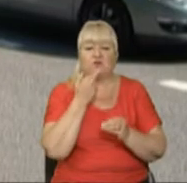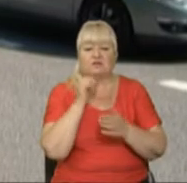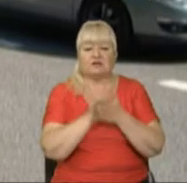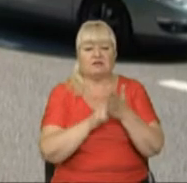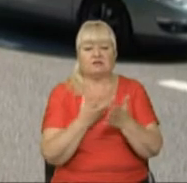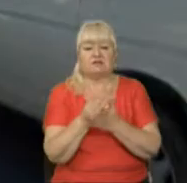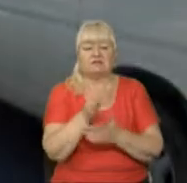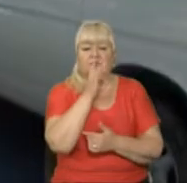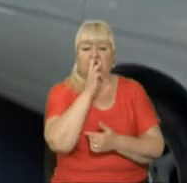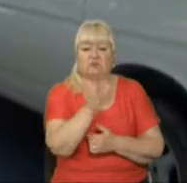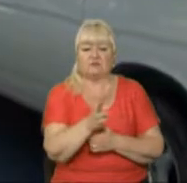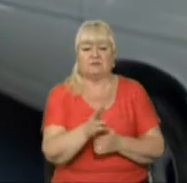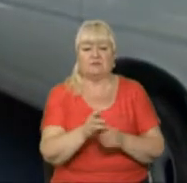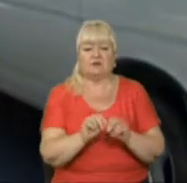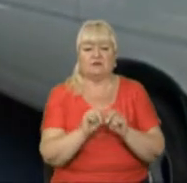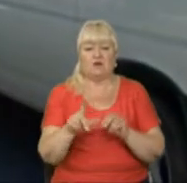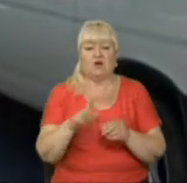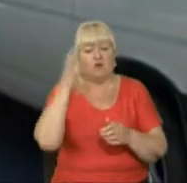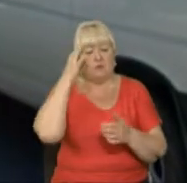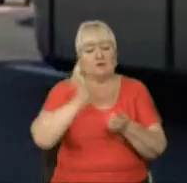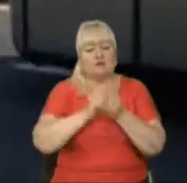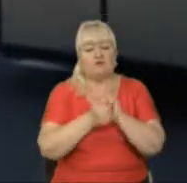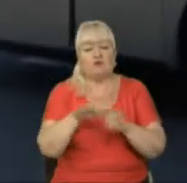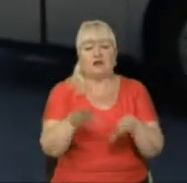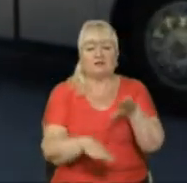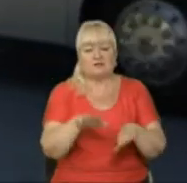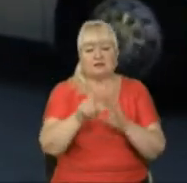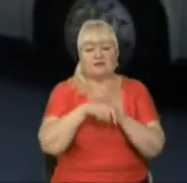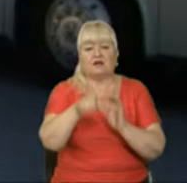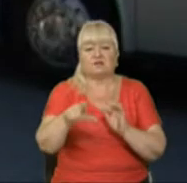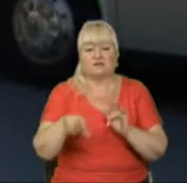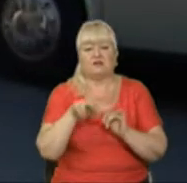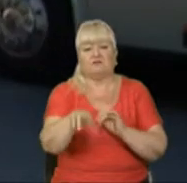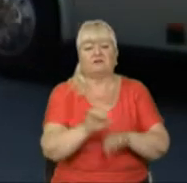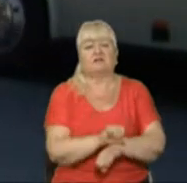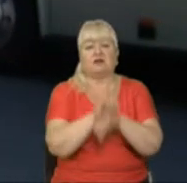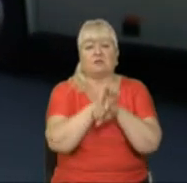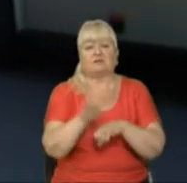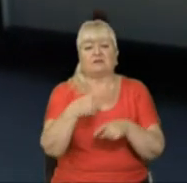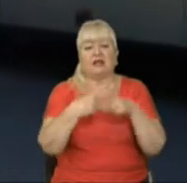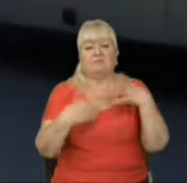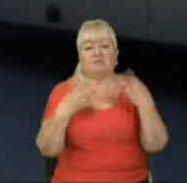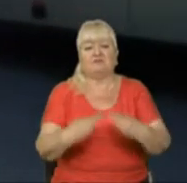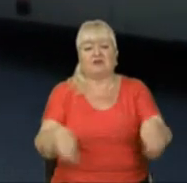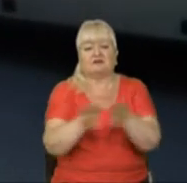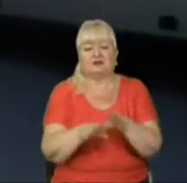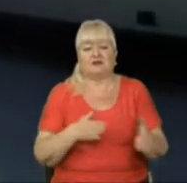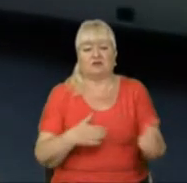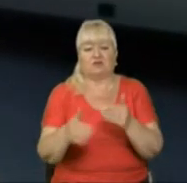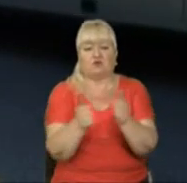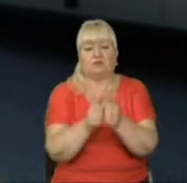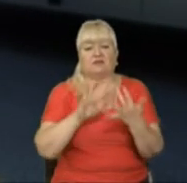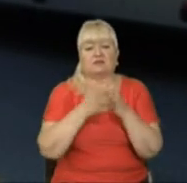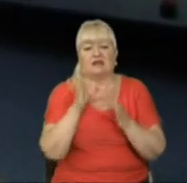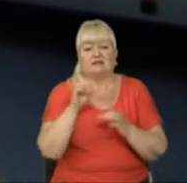невиплату зарплатні та накопичення вугілля на складах шахтарі вийшли на протест і на півдня перекрили дорогу поблизу села